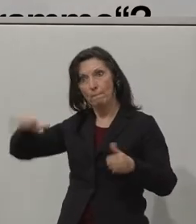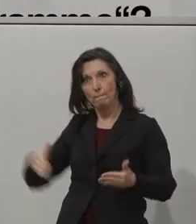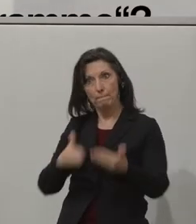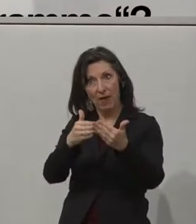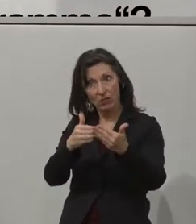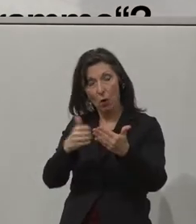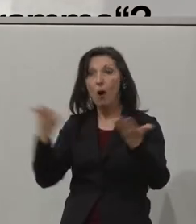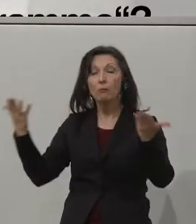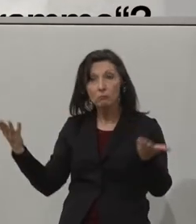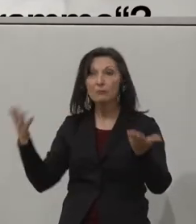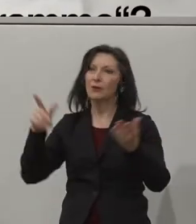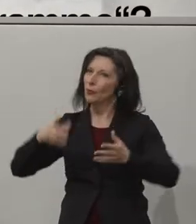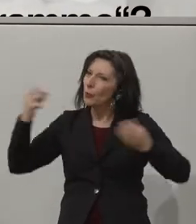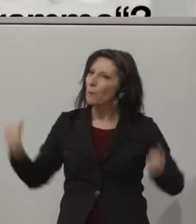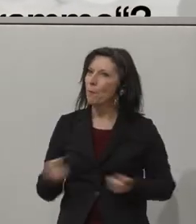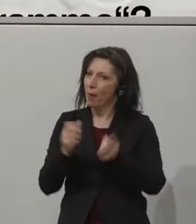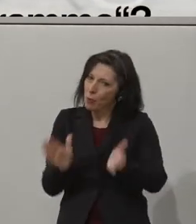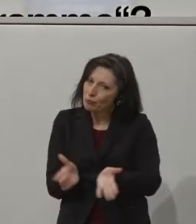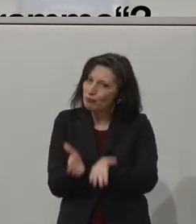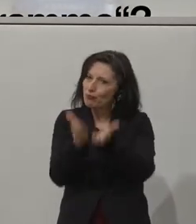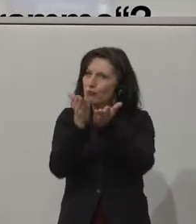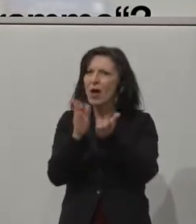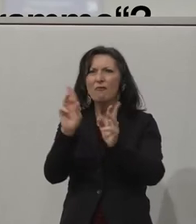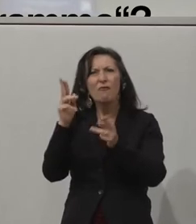TCP-ID Graduate Internship Programme?